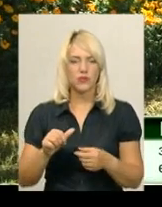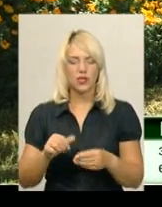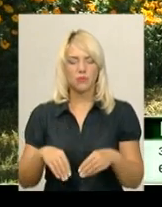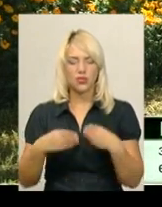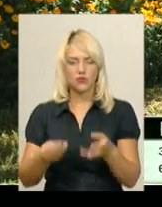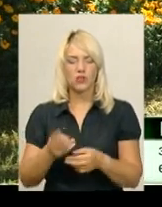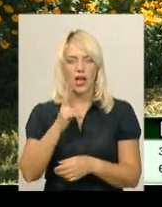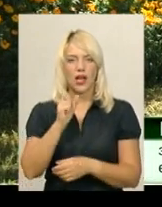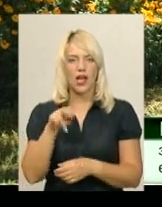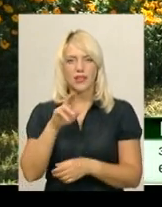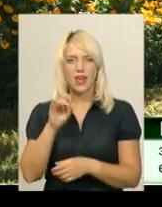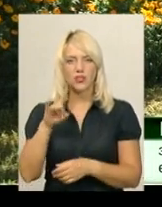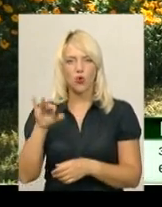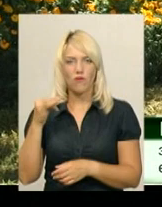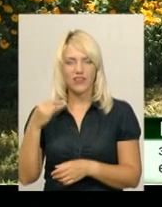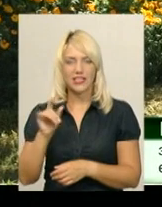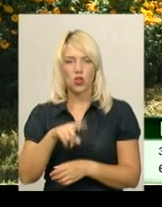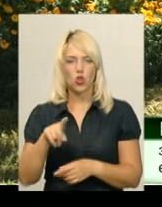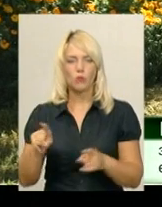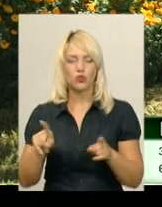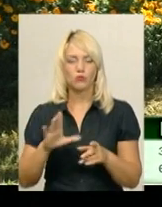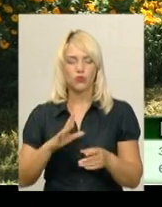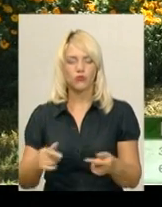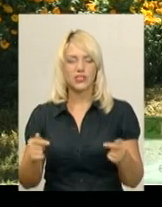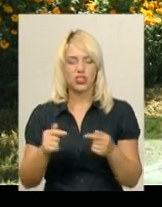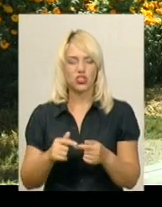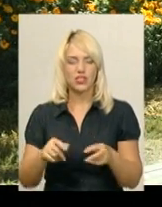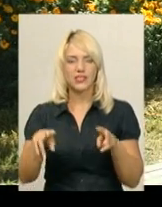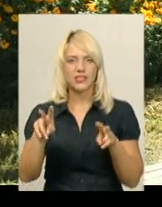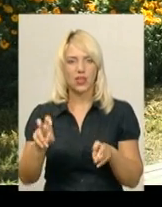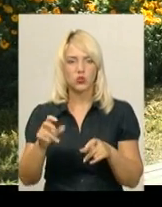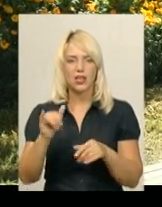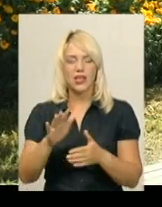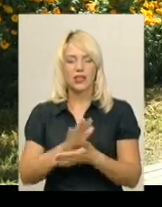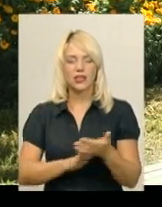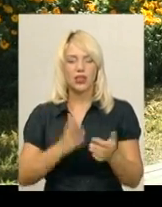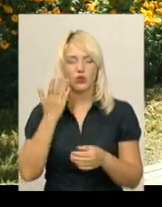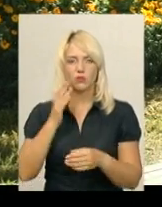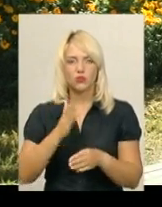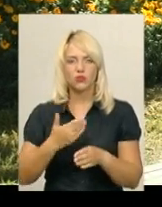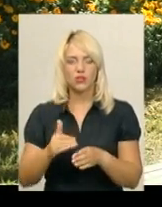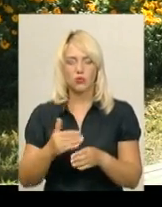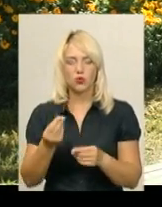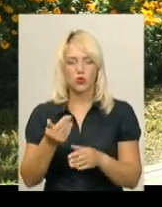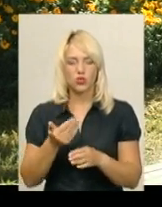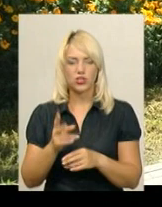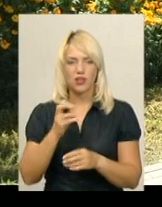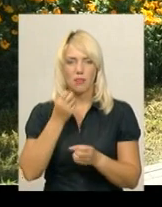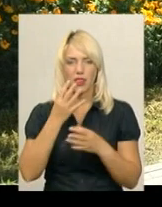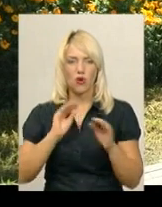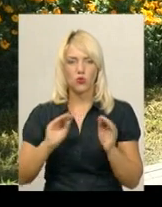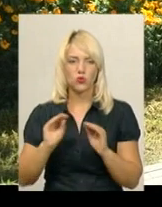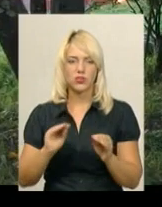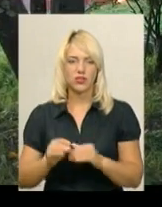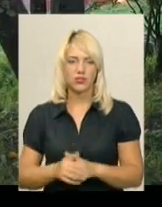кадастрових номерів, щоб вони вже були, якби статус визначений, а надалі, коли будуть виділятись поступово кошти, на їх благоустрій, на